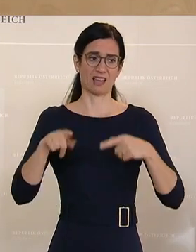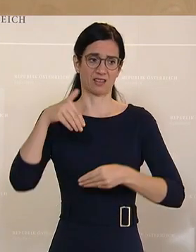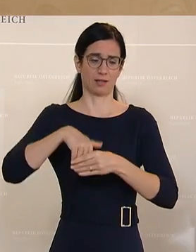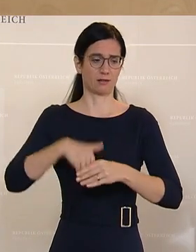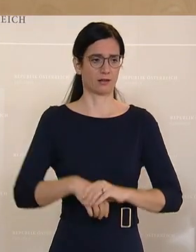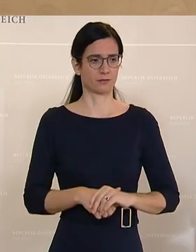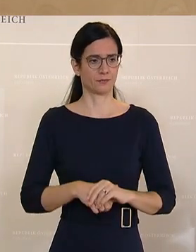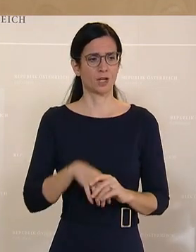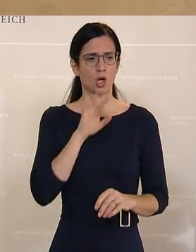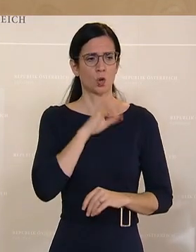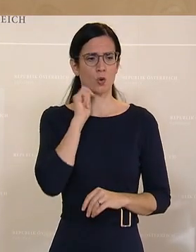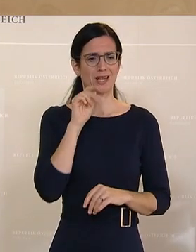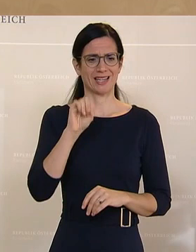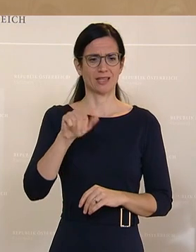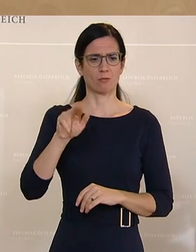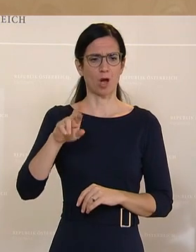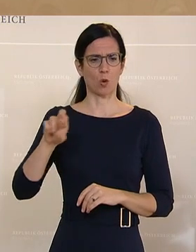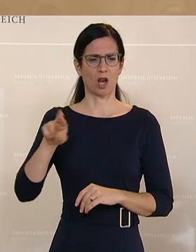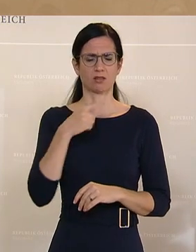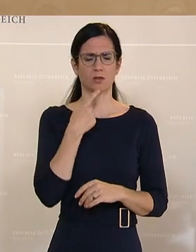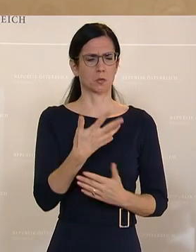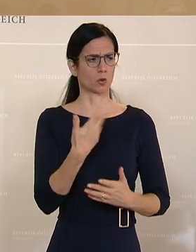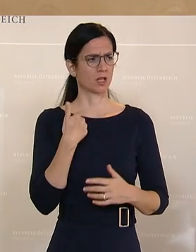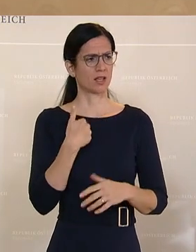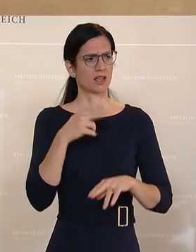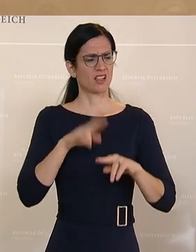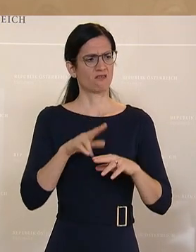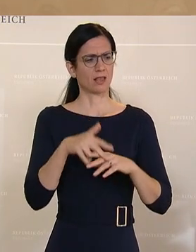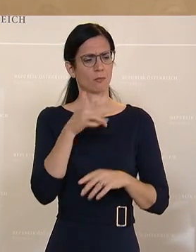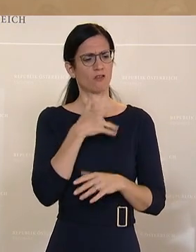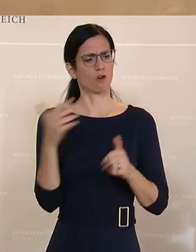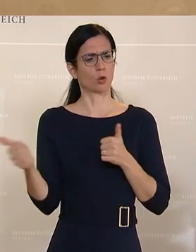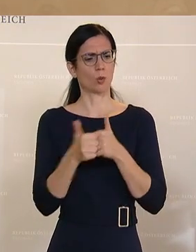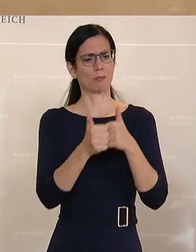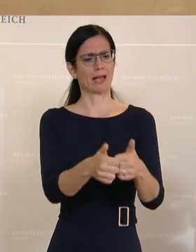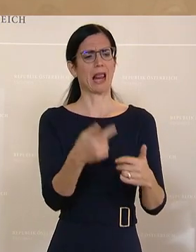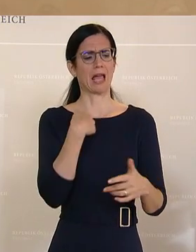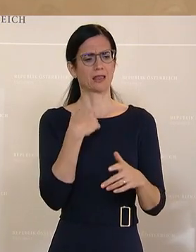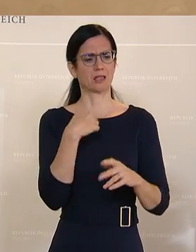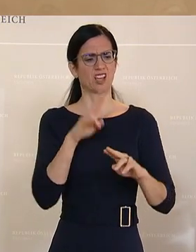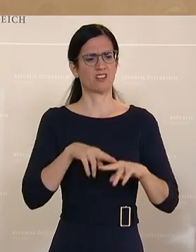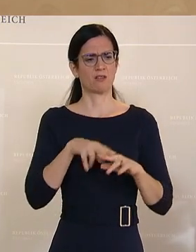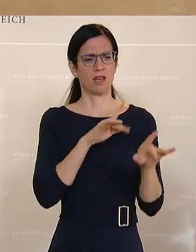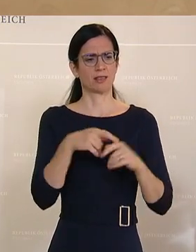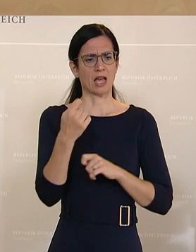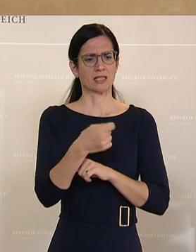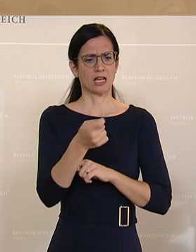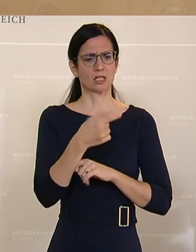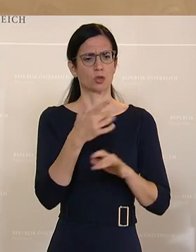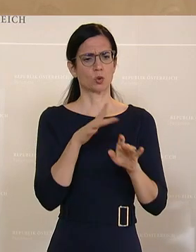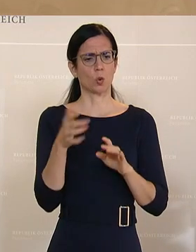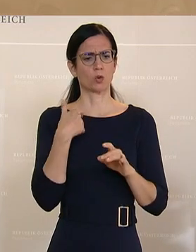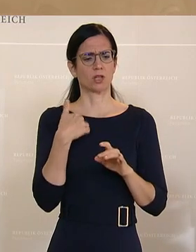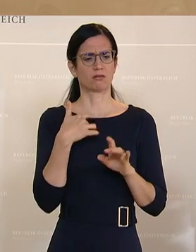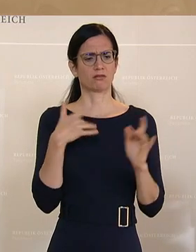Grünen, zur Kollegin Maurer, die sinngemäß gesagt hat, wer an der Seite der Bevölkerung steht, wer die Sinnhaftigkeit von Sanktionen hinterfrägt,